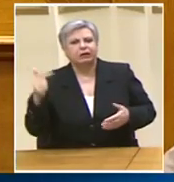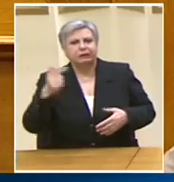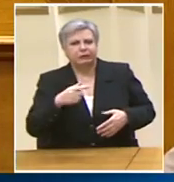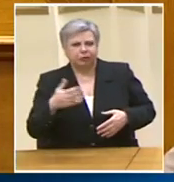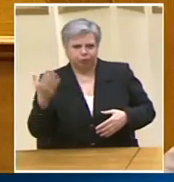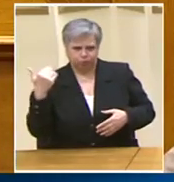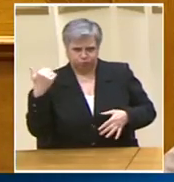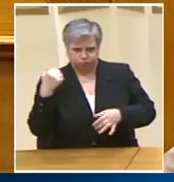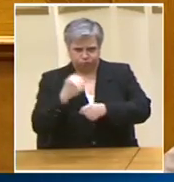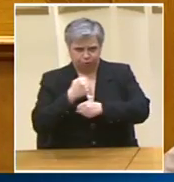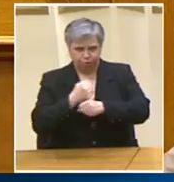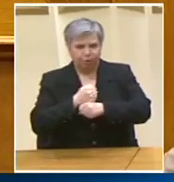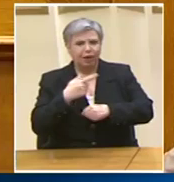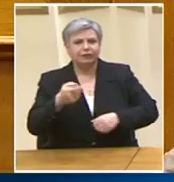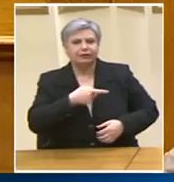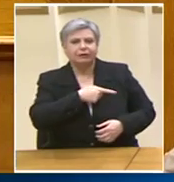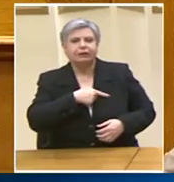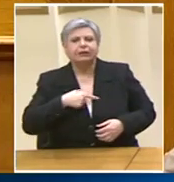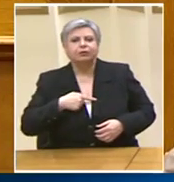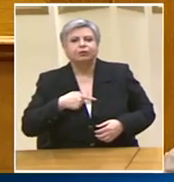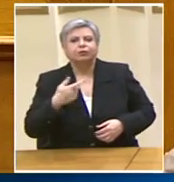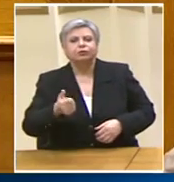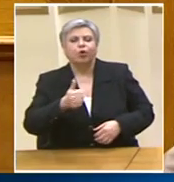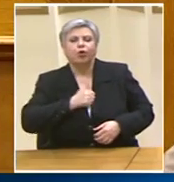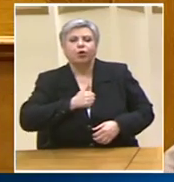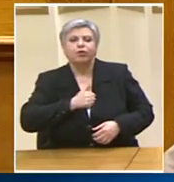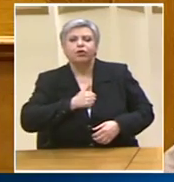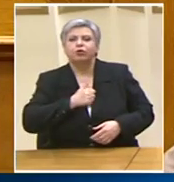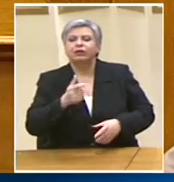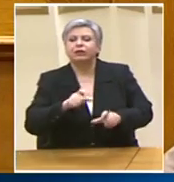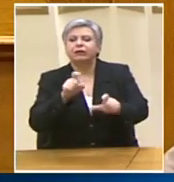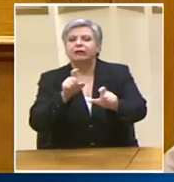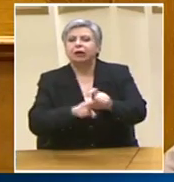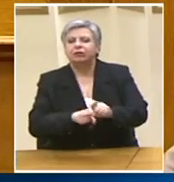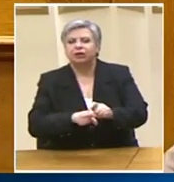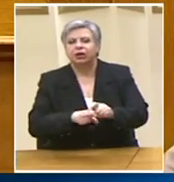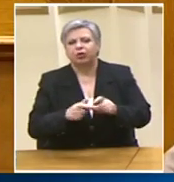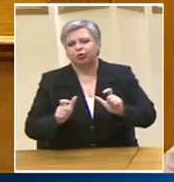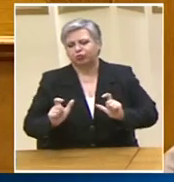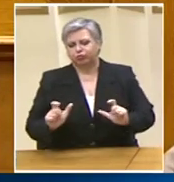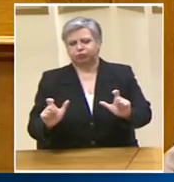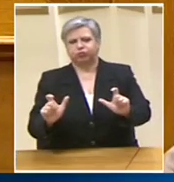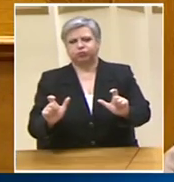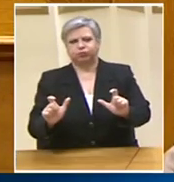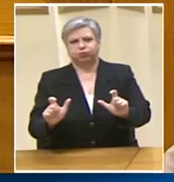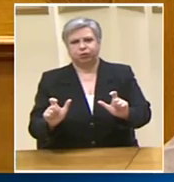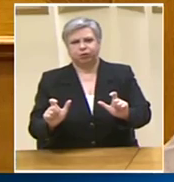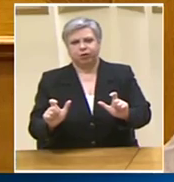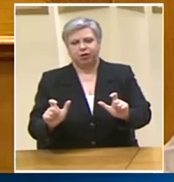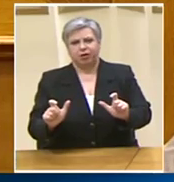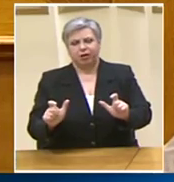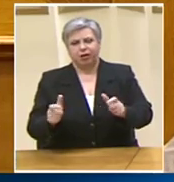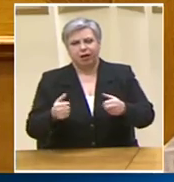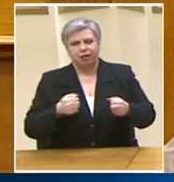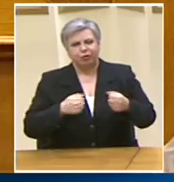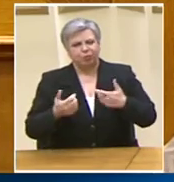Η ΑΗΠ όμως δεν είναι group 4 Η ΑΗΠ δεν είναι εταιρεία ιδιωτική security Ο νόμος λοιπόν